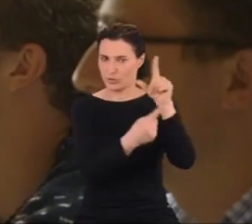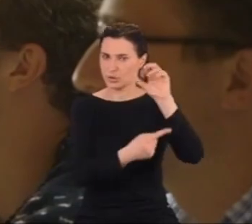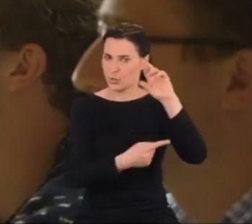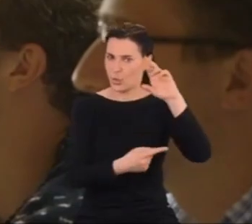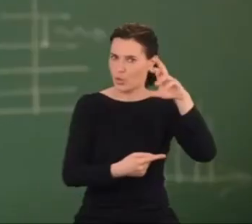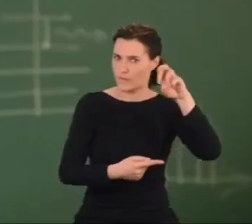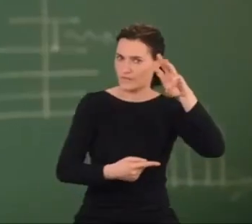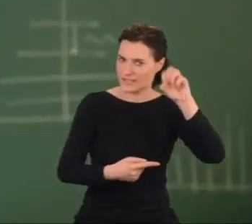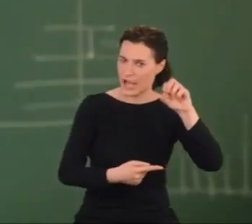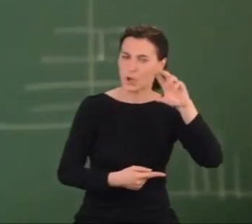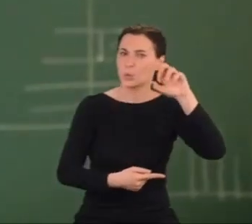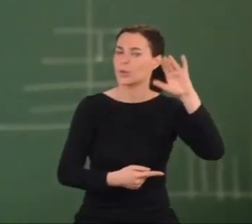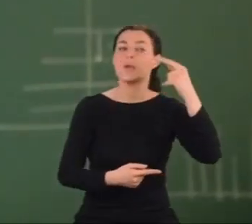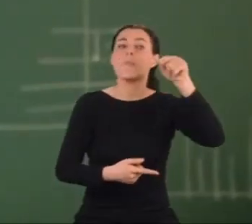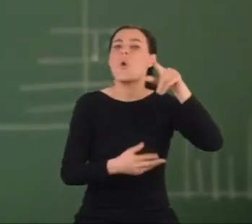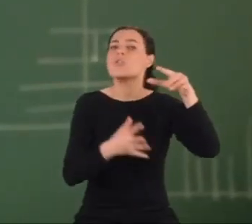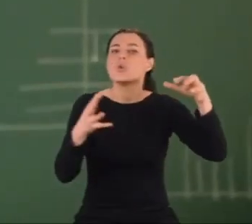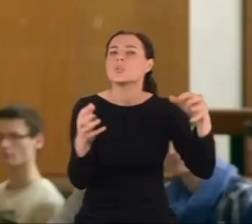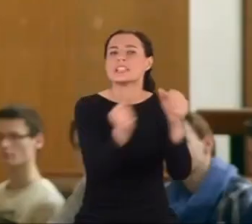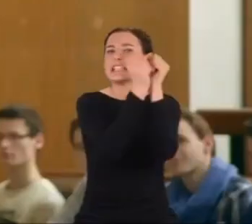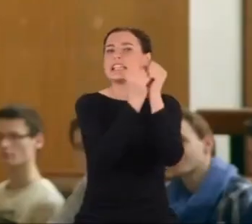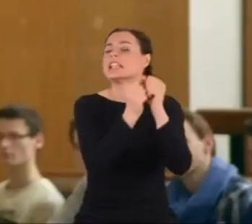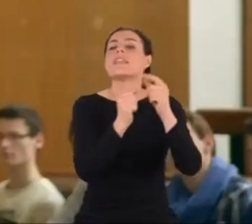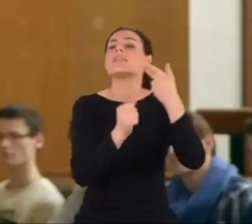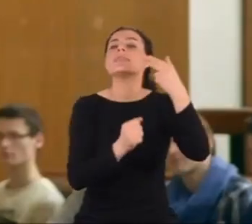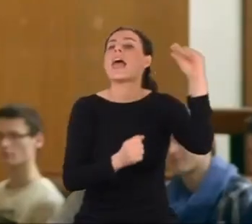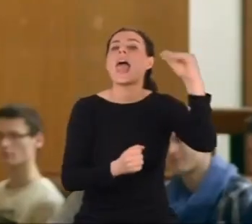Odkryli neutron nawet o tym nie wiedząc.